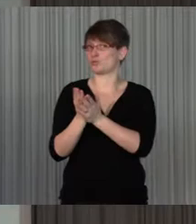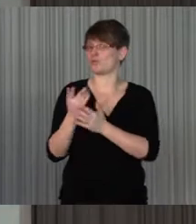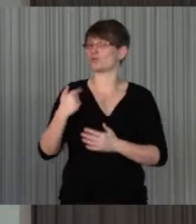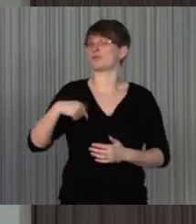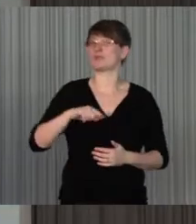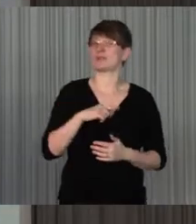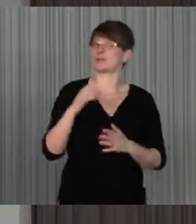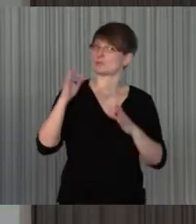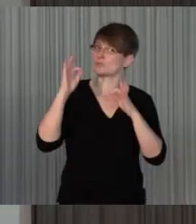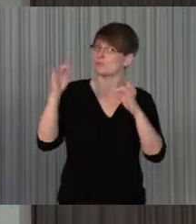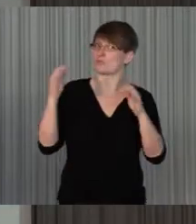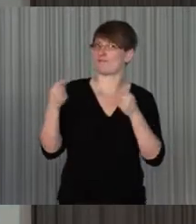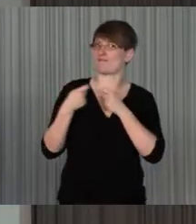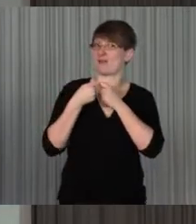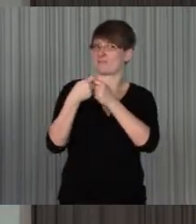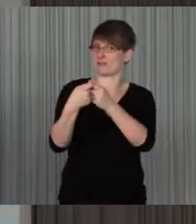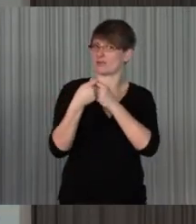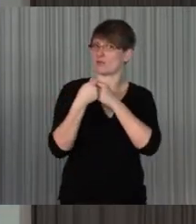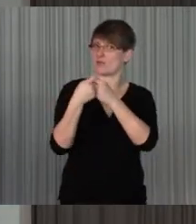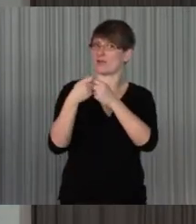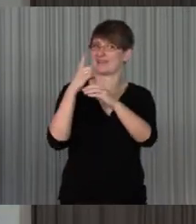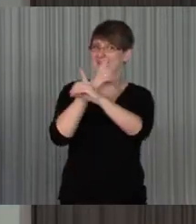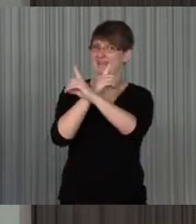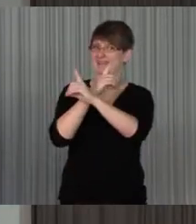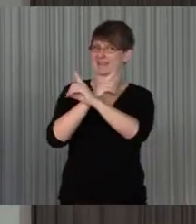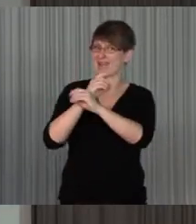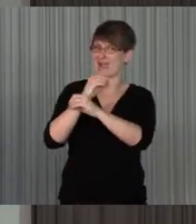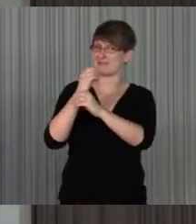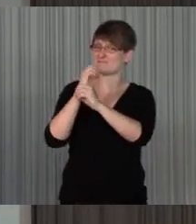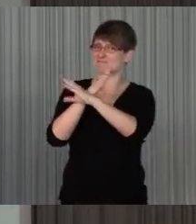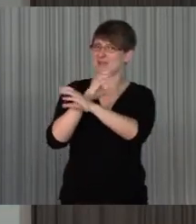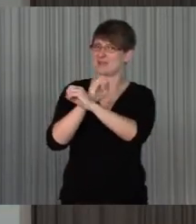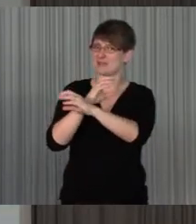aber es ist eben eine sehr gute Verbindung von digitalen Medien